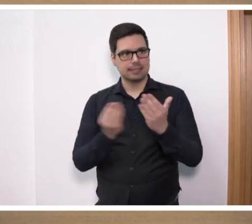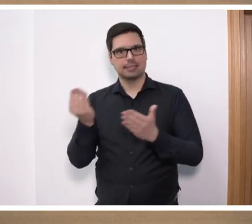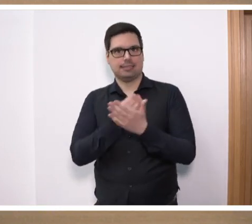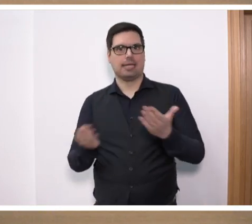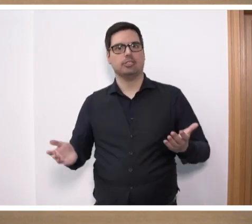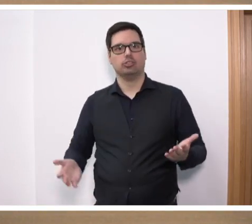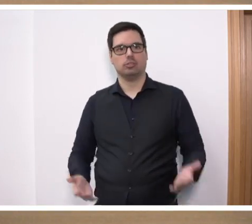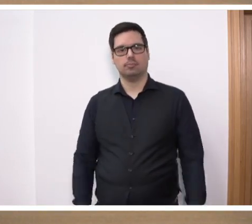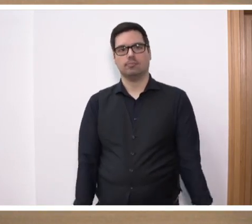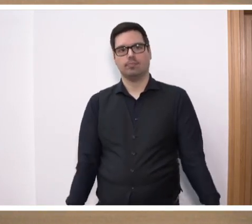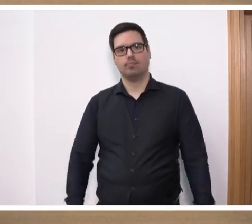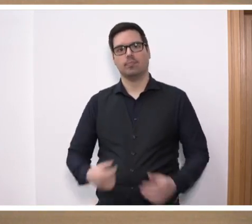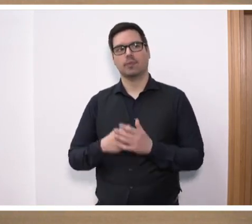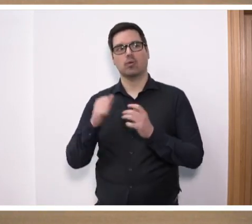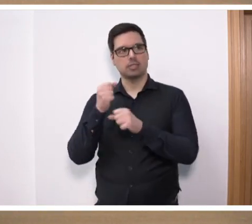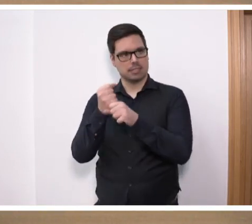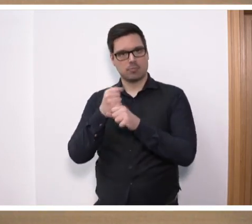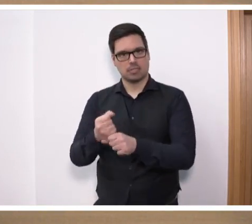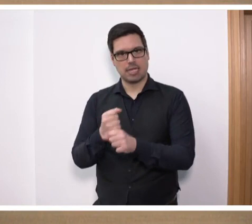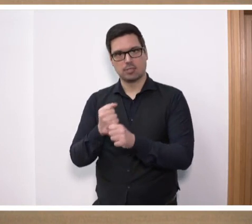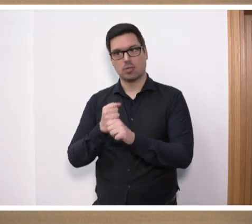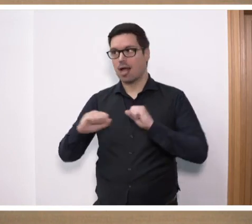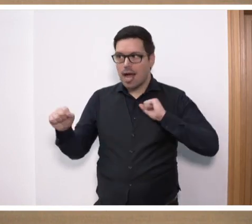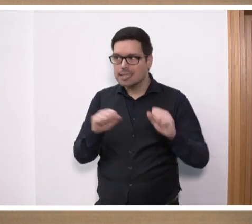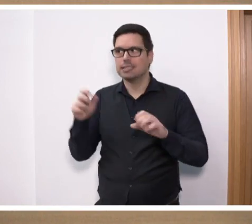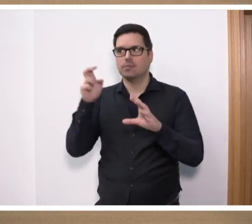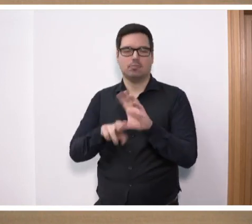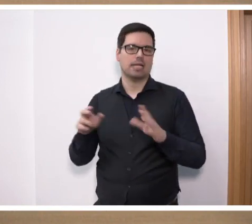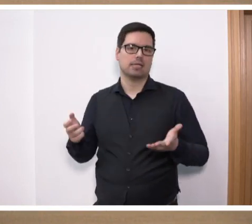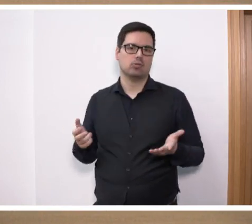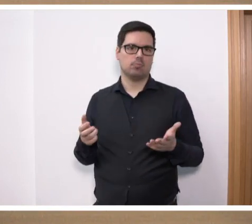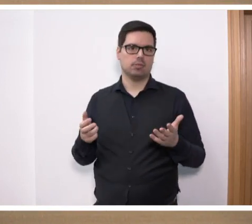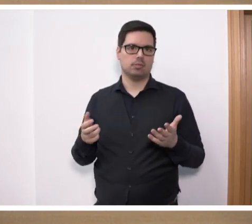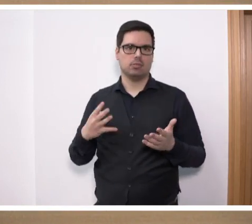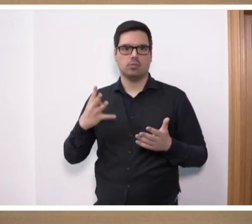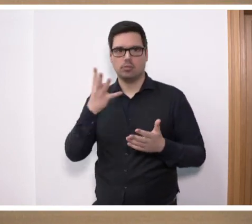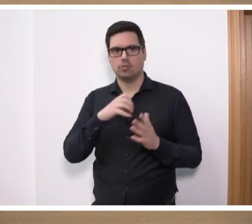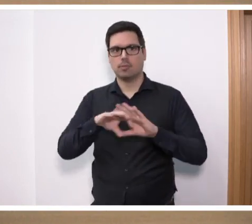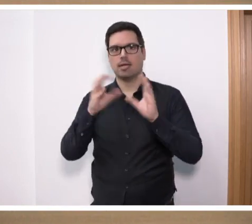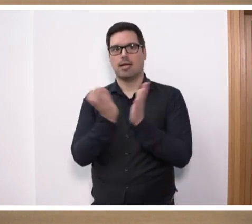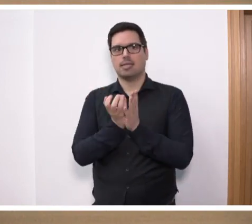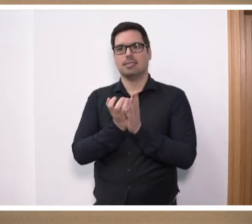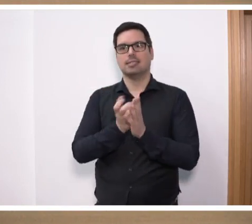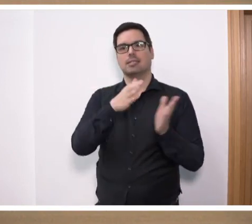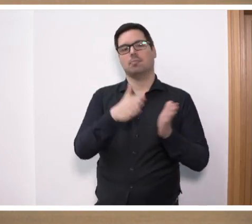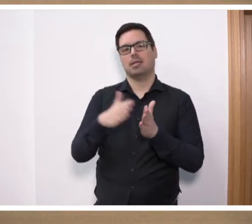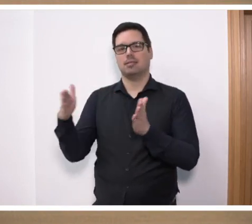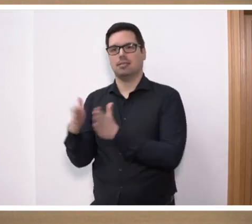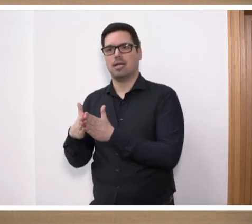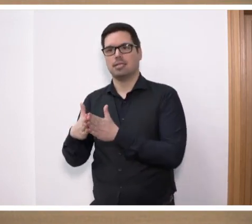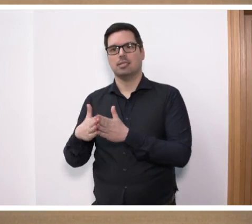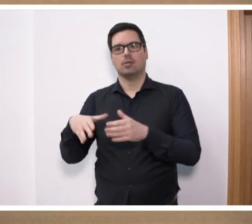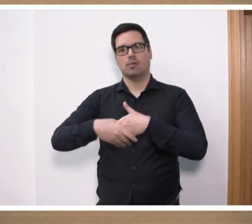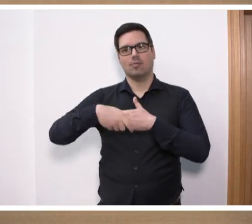und uns wirklich an dieser Demonstration ganz aktiv beteiligt haben. Ich möchte mich bei allen Parteifreunden und Parteifreunden ganz herzlich